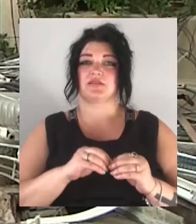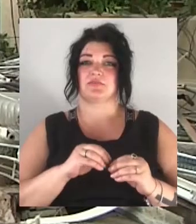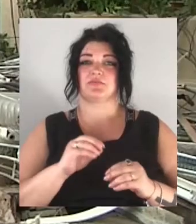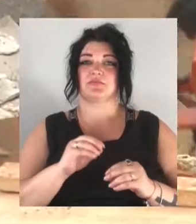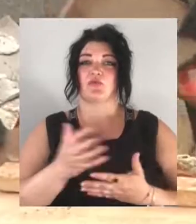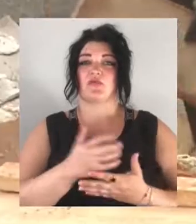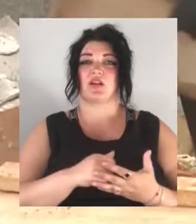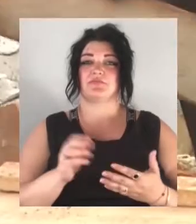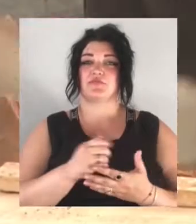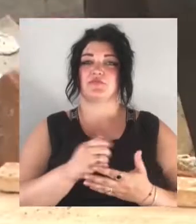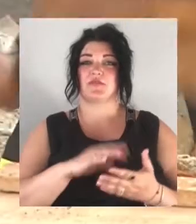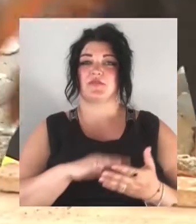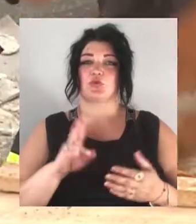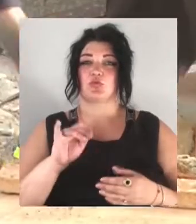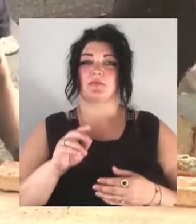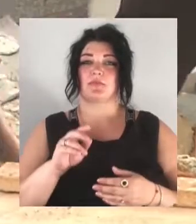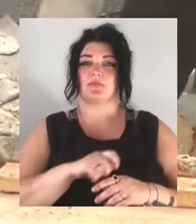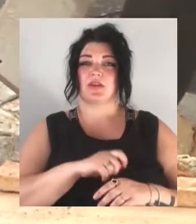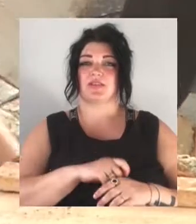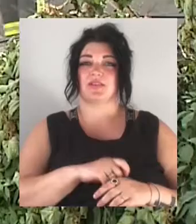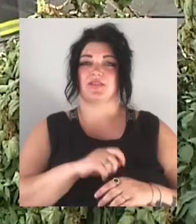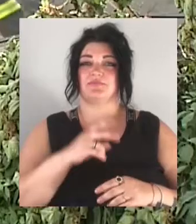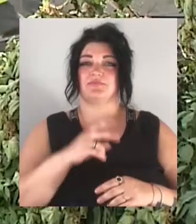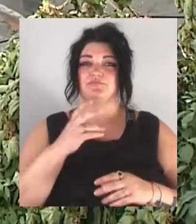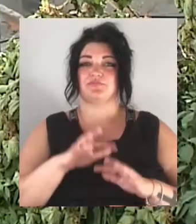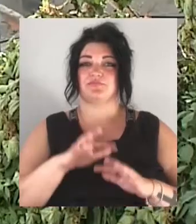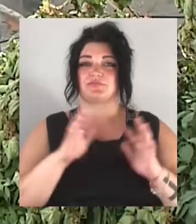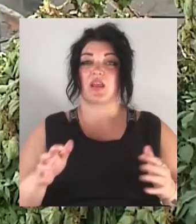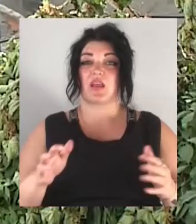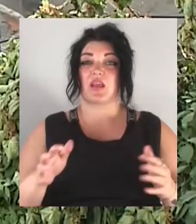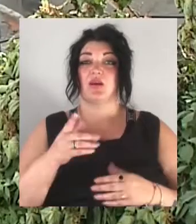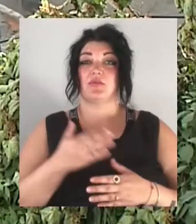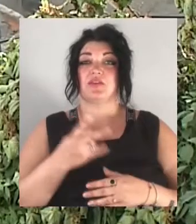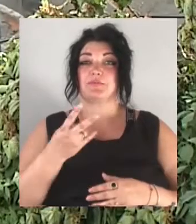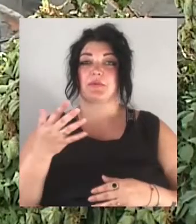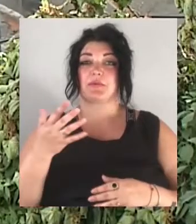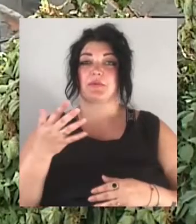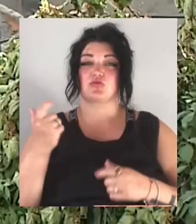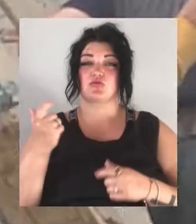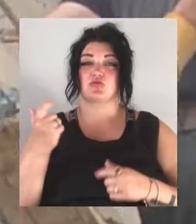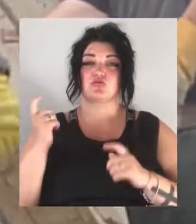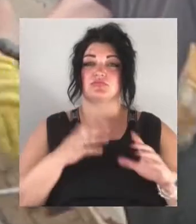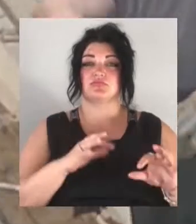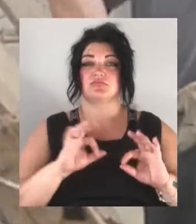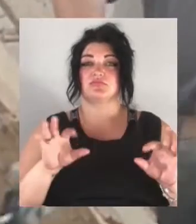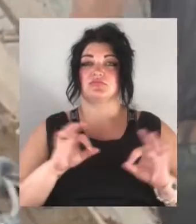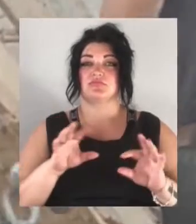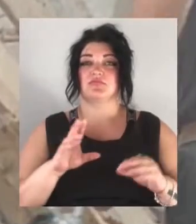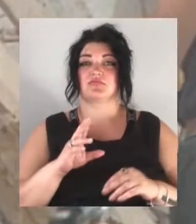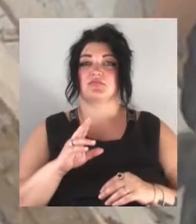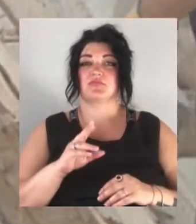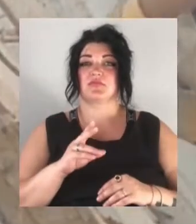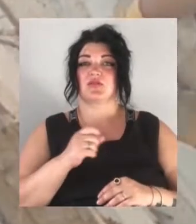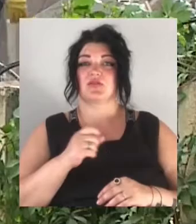км сміття. Його вивозили за допомогою 25 машин, розказала головна хіохівчиня прес-служби ДСНС України в Деській